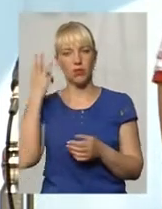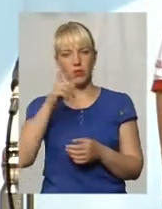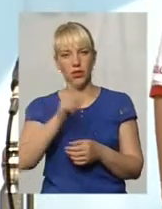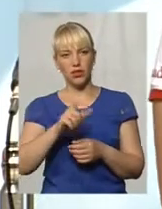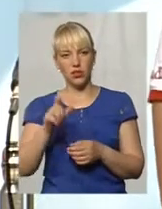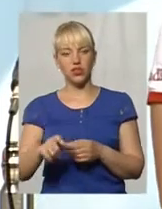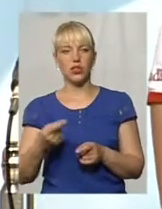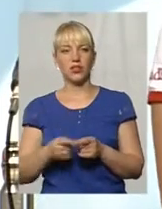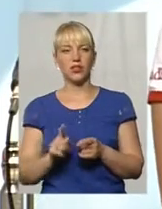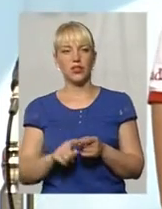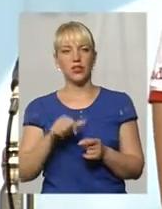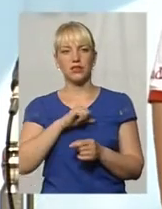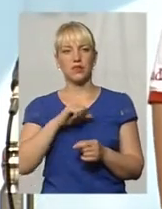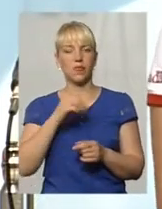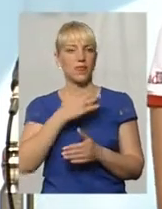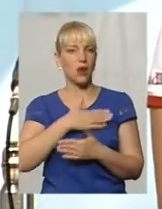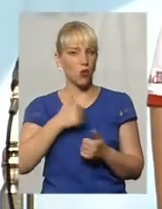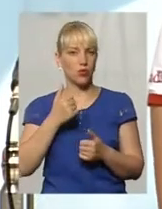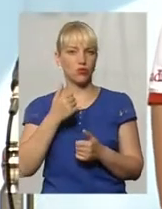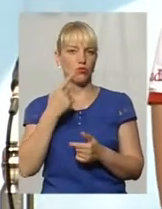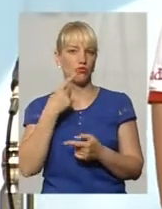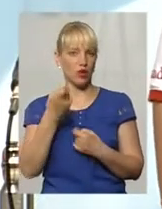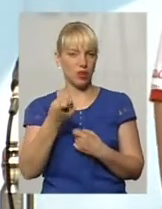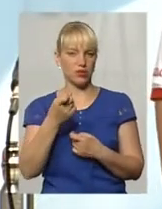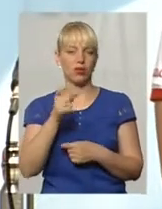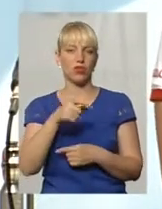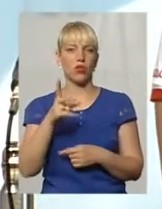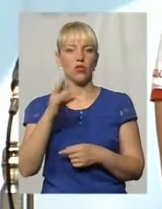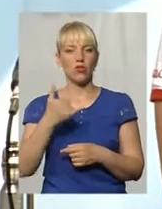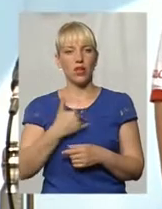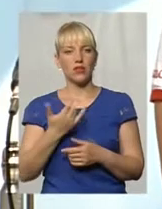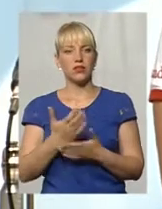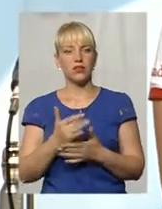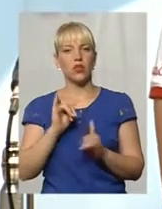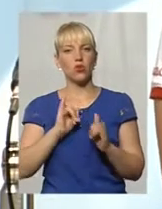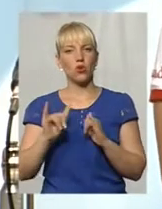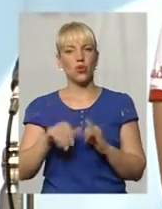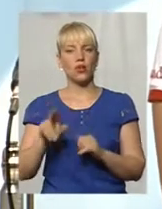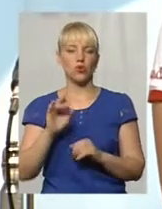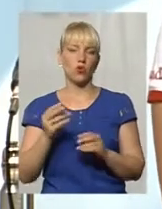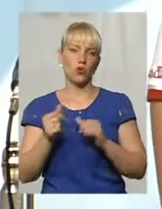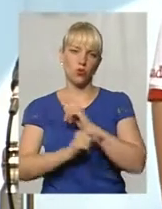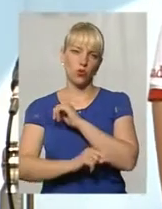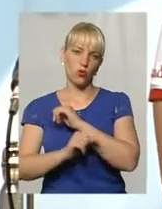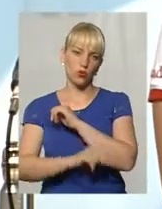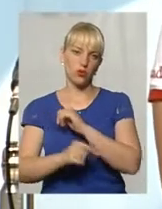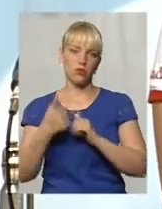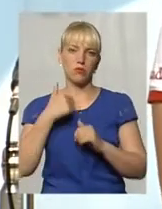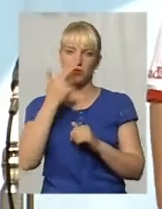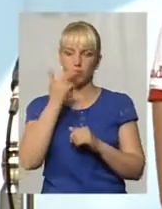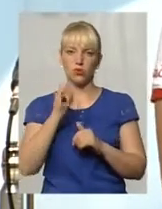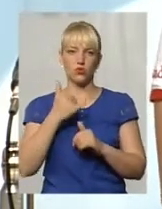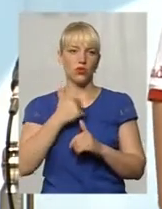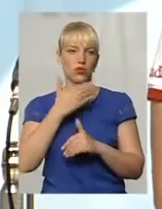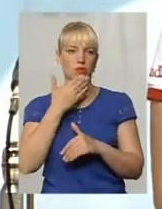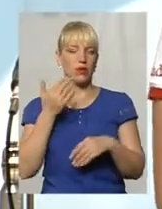тому що сама є хмельничанка, образити, але все ж таки у нас є толерантність до цієї корупції. Ми звикли, що в нас немає часу,